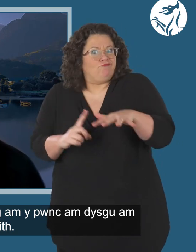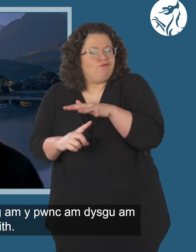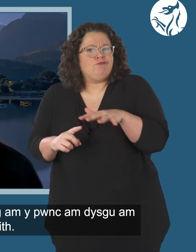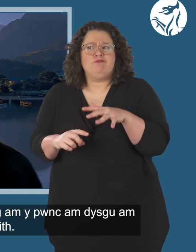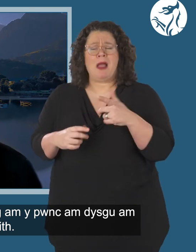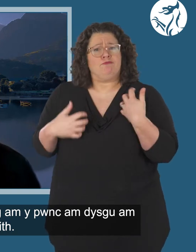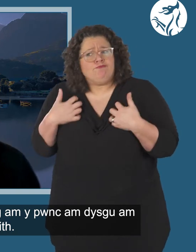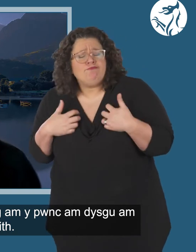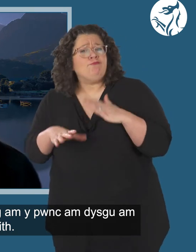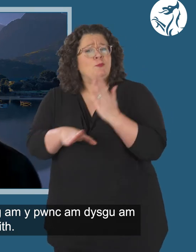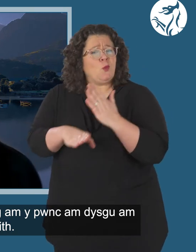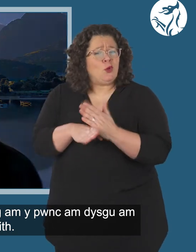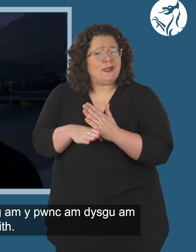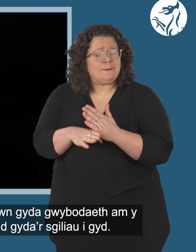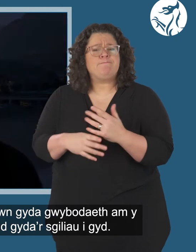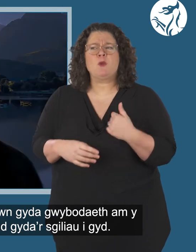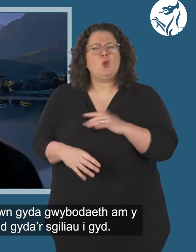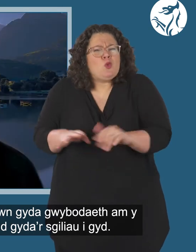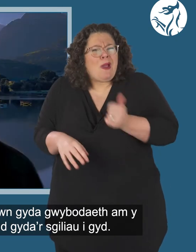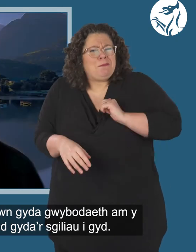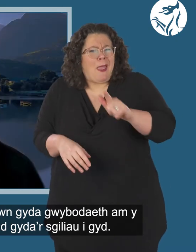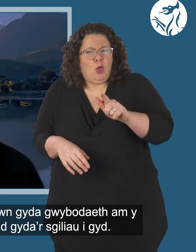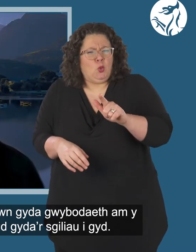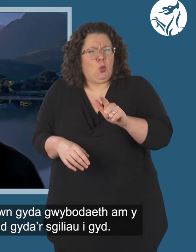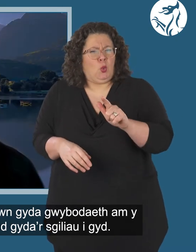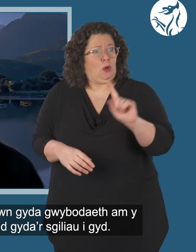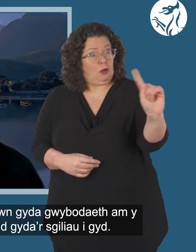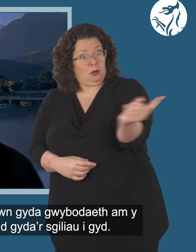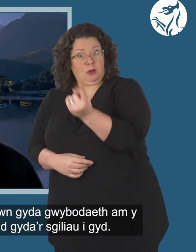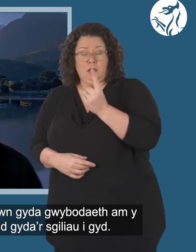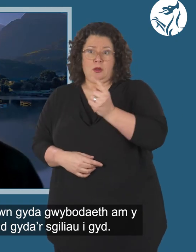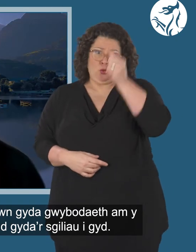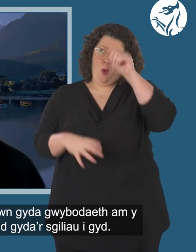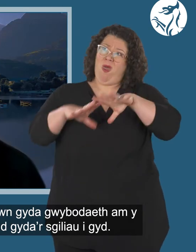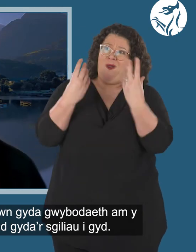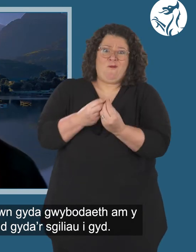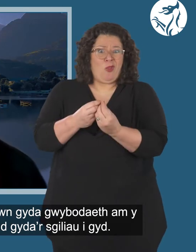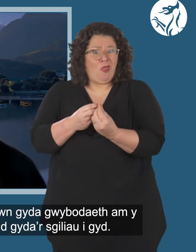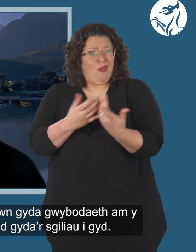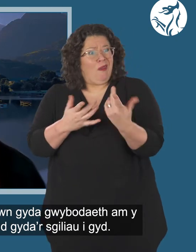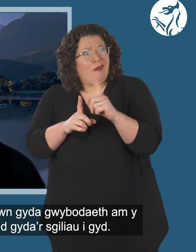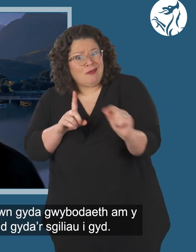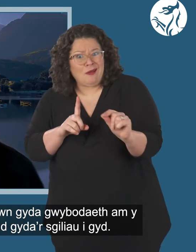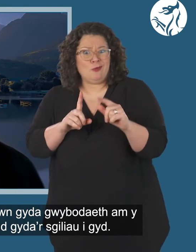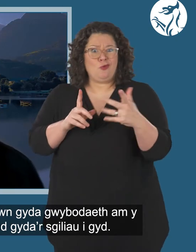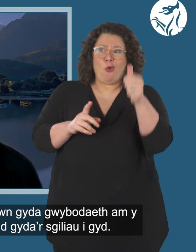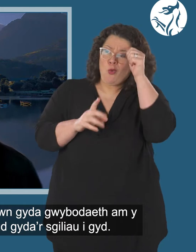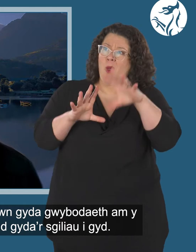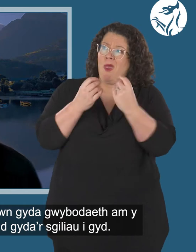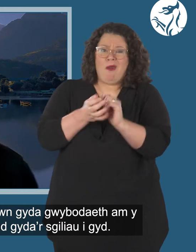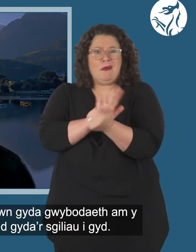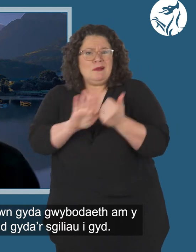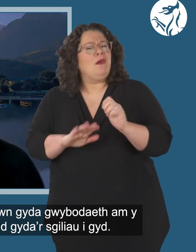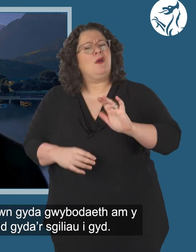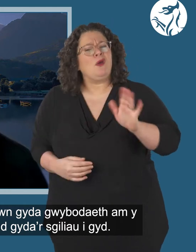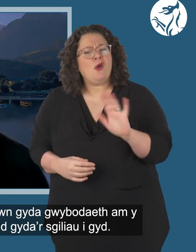dysgu, am gwneud y gwaith. Dyna ni ddim yn disgwyl i chi ddod i ffewn gyda'r gwybodaeth am y pwmp ac yn gwbod beth i